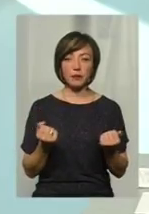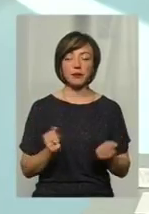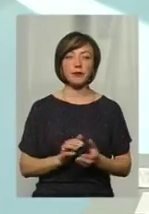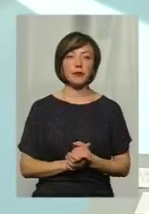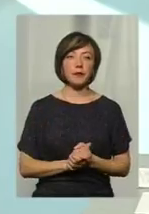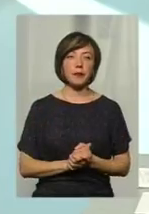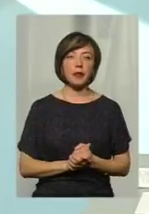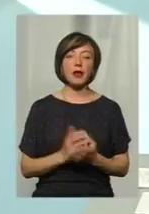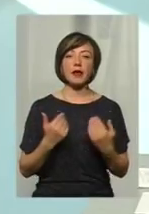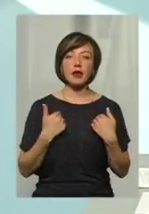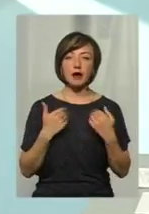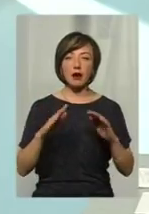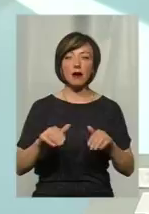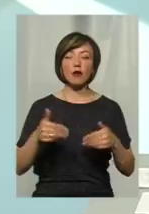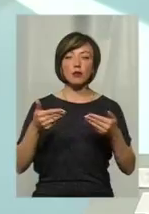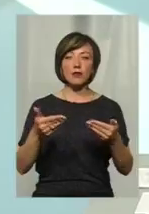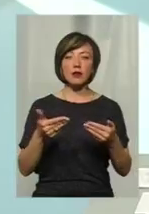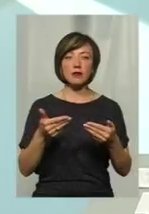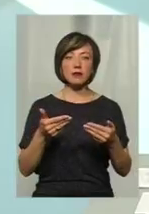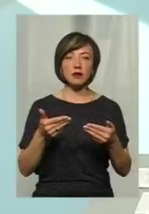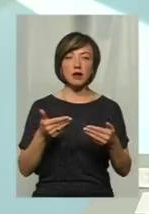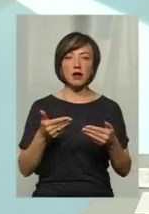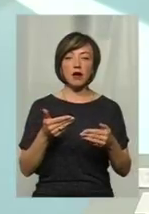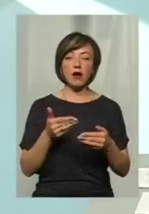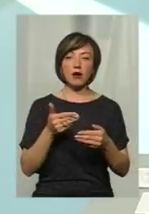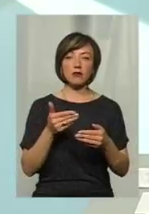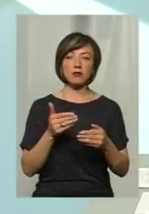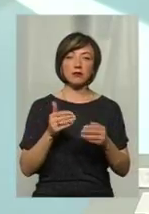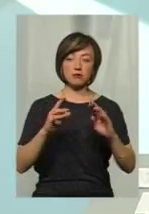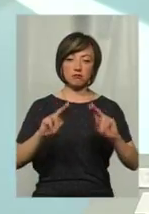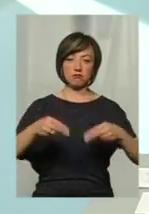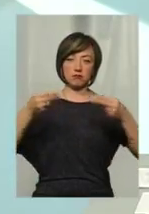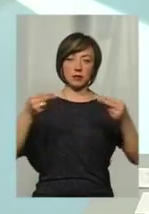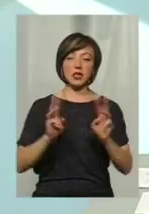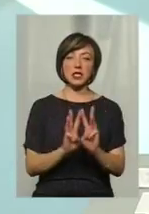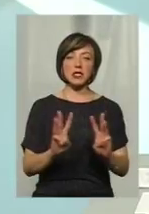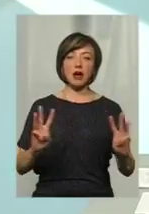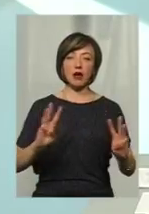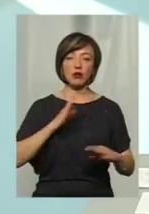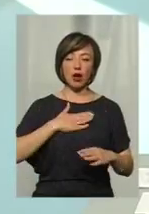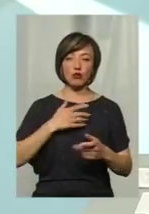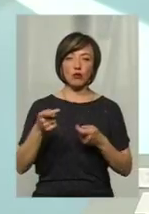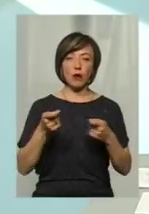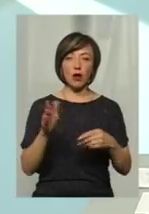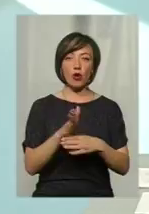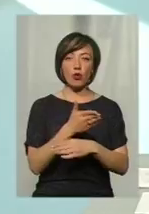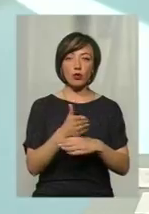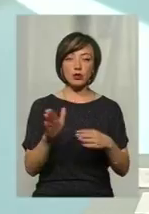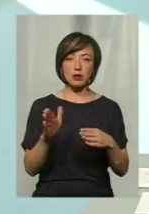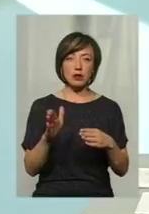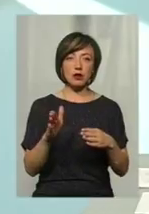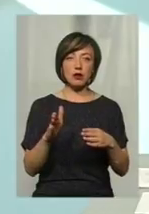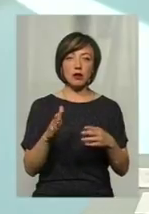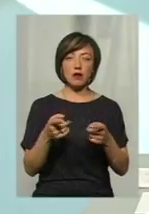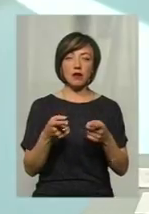Ну, я рекомендую завітати на наш сайт головного управління. Там в розділі відділу